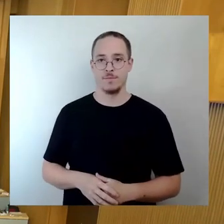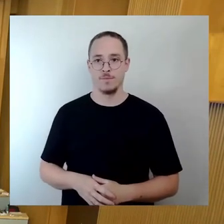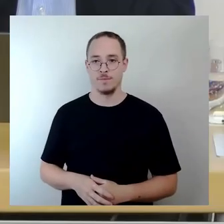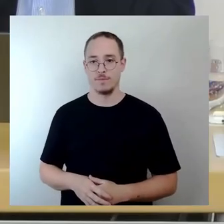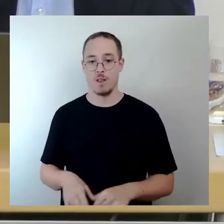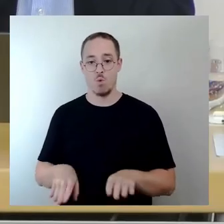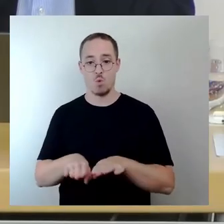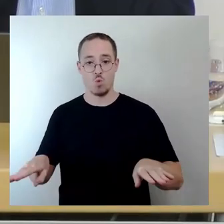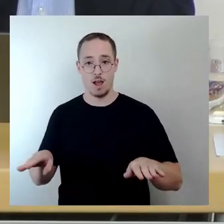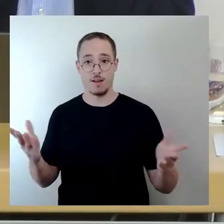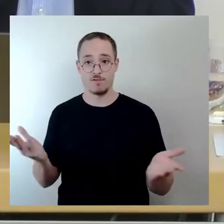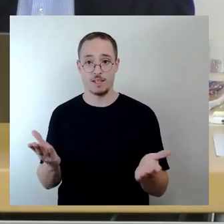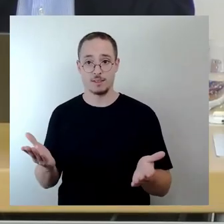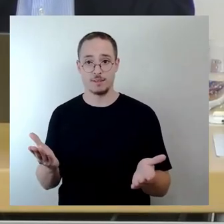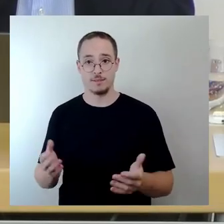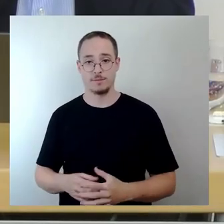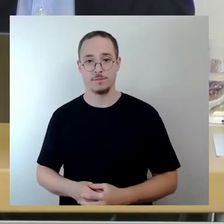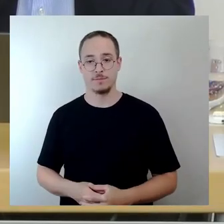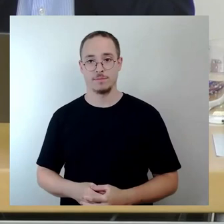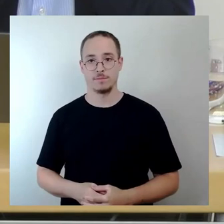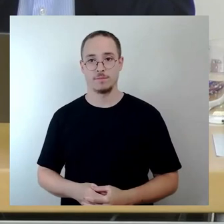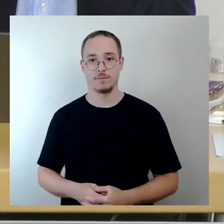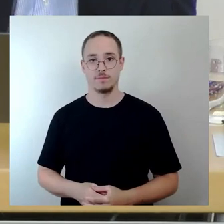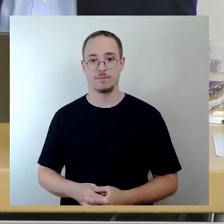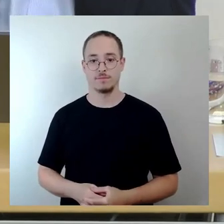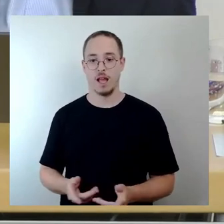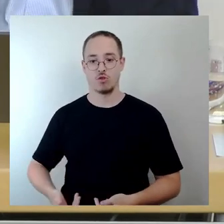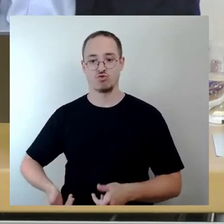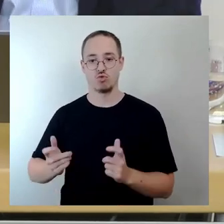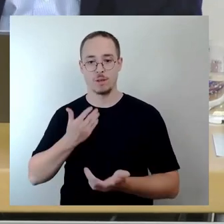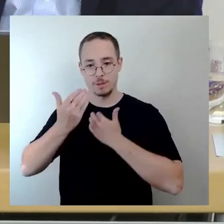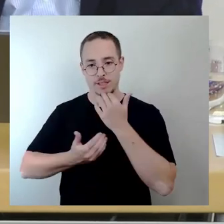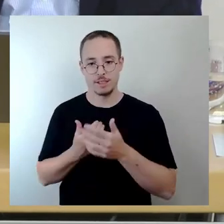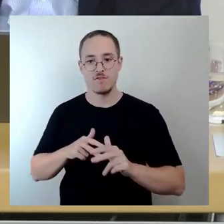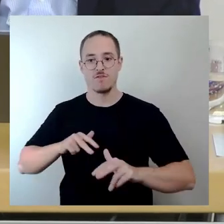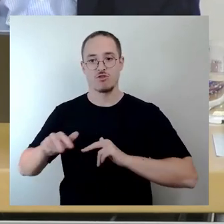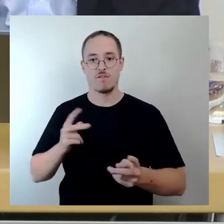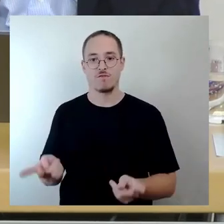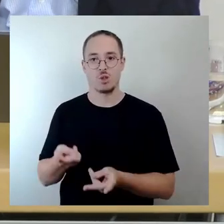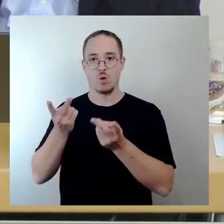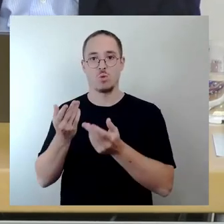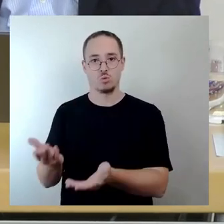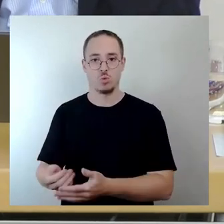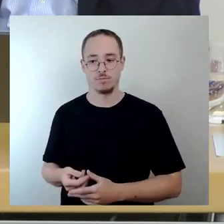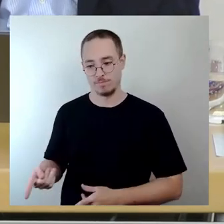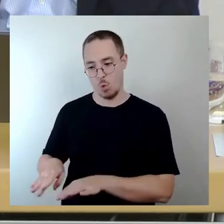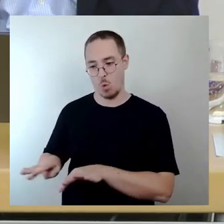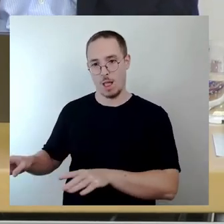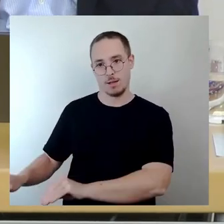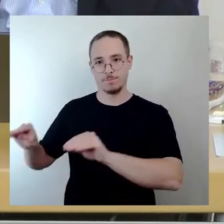beantragt, die Ausschussberichte Wirtschaftsförderung als Grundlage zu nehmen, das würde ich als erstes abstimmen